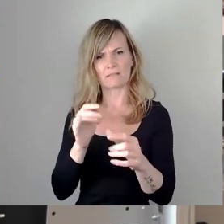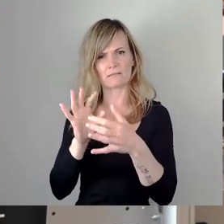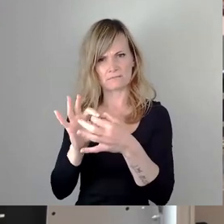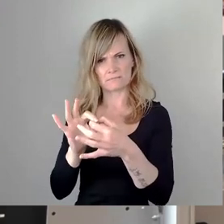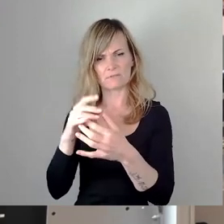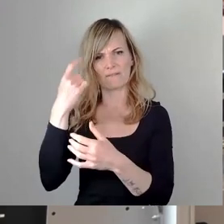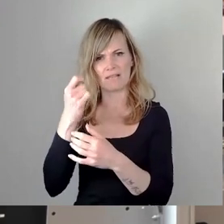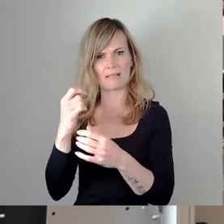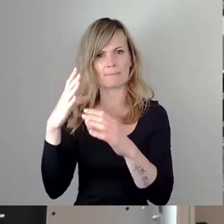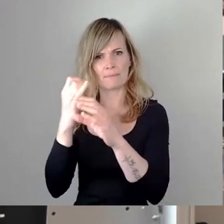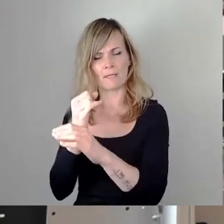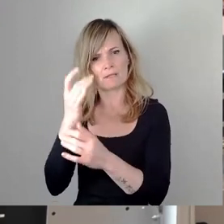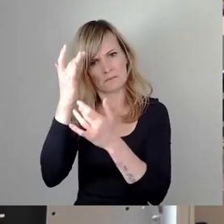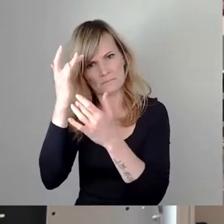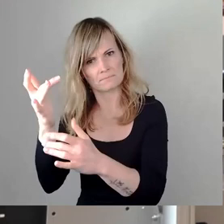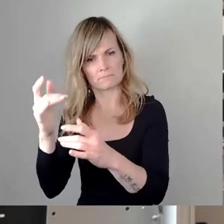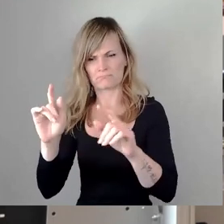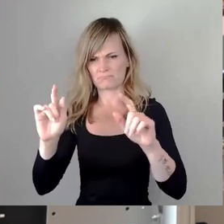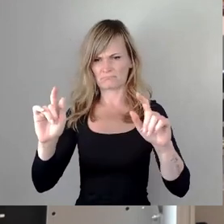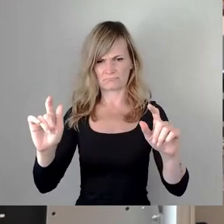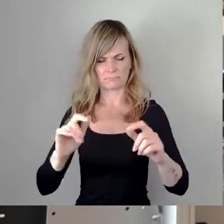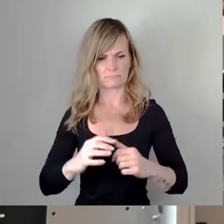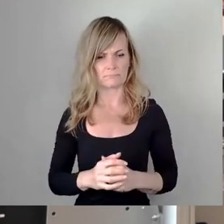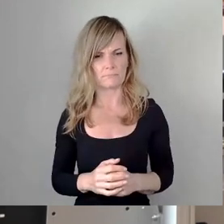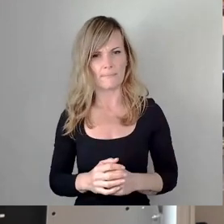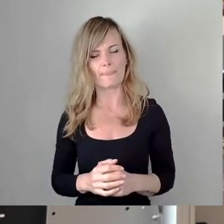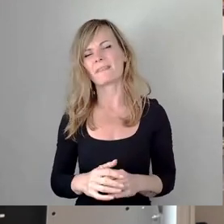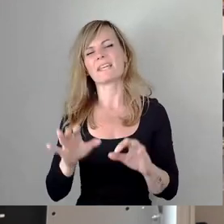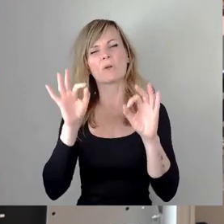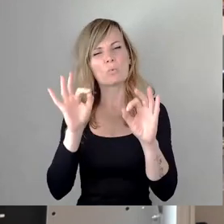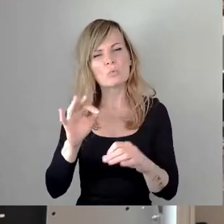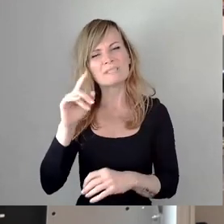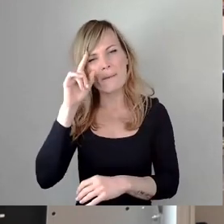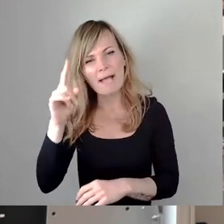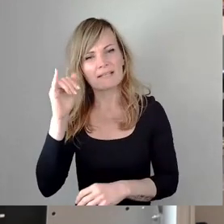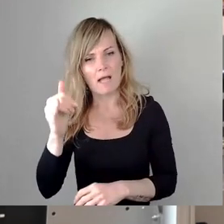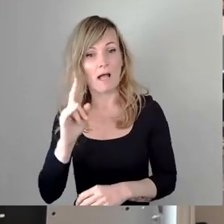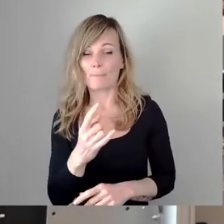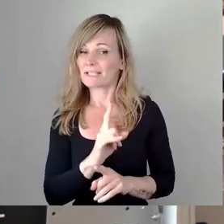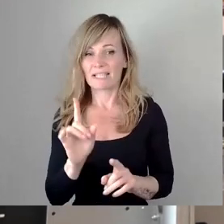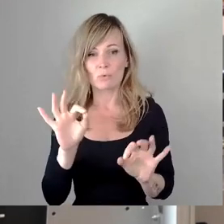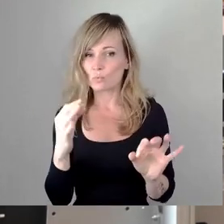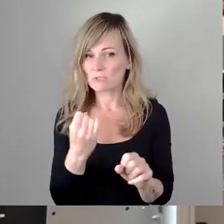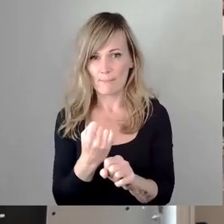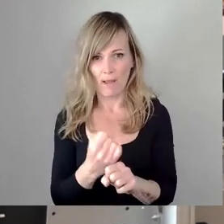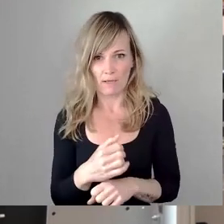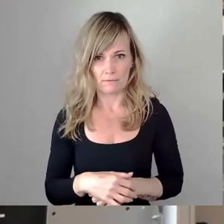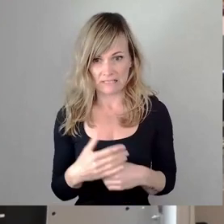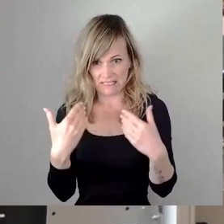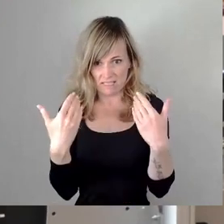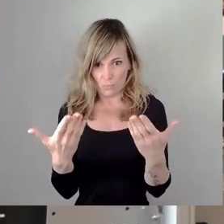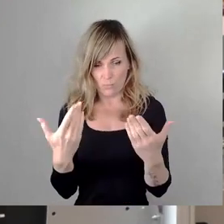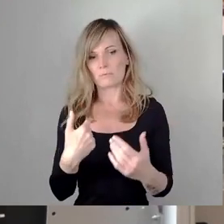Problem ist nur, gut gemeint ist eben nicht immer gut gemacht. Und ich sehe, die große Gefahr, sollte